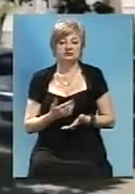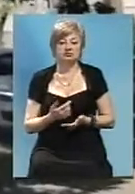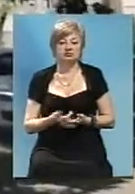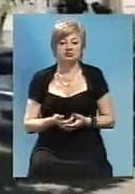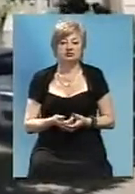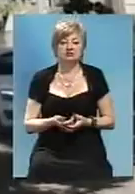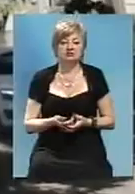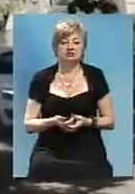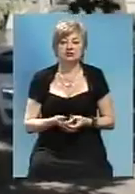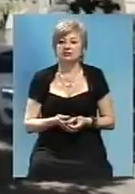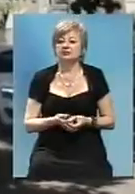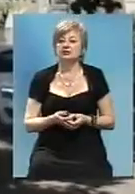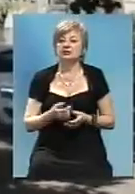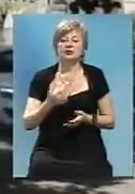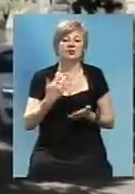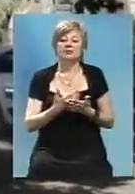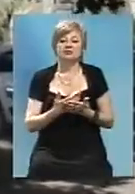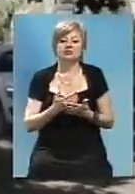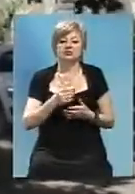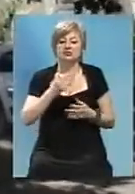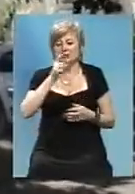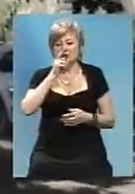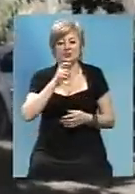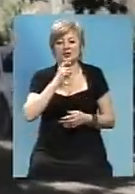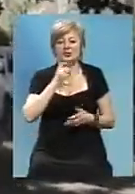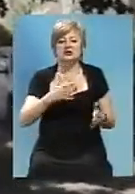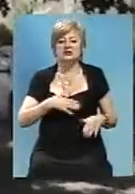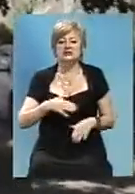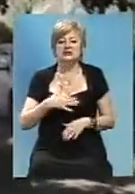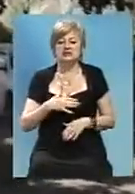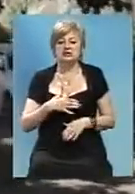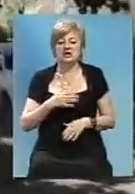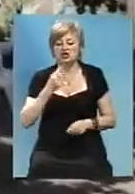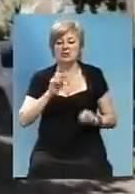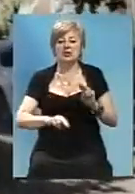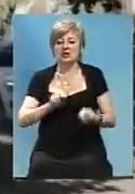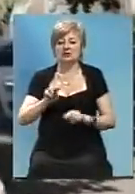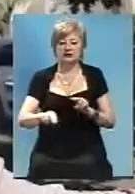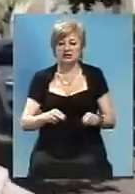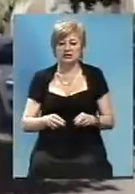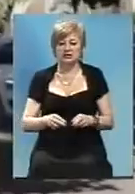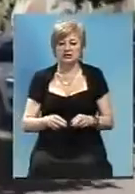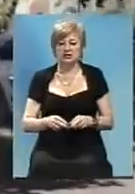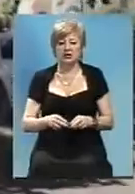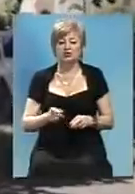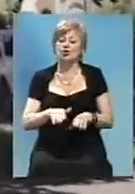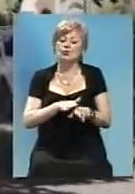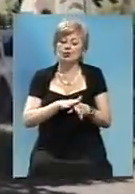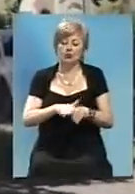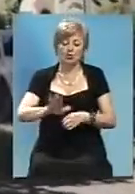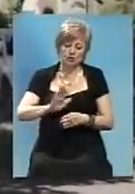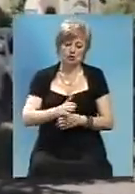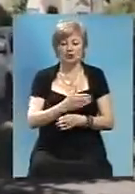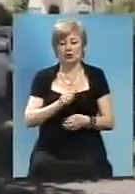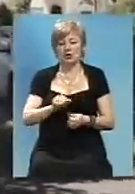80% і непонятно, з чим треба було латати ці ямки, вместо того, щоб полностью положити новий